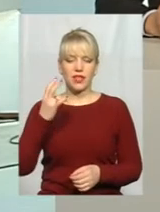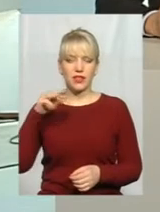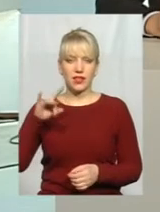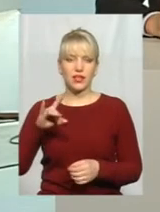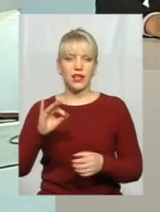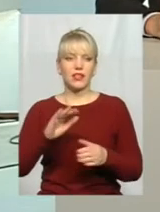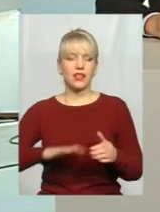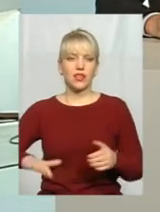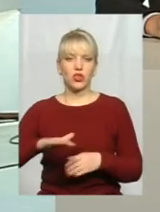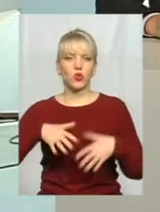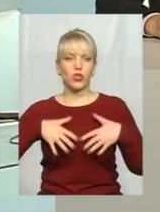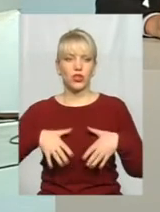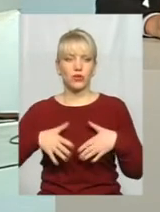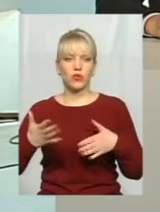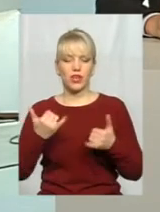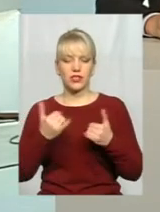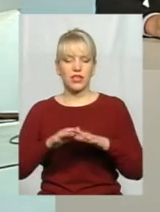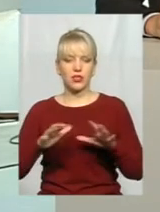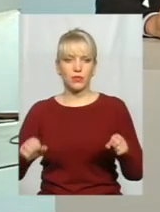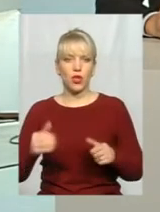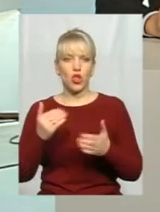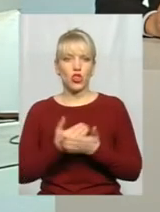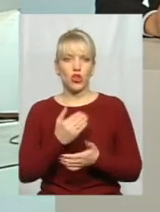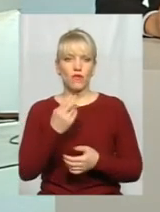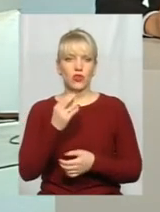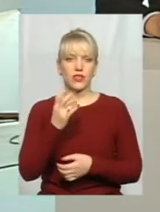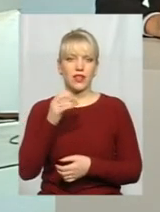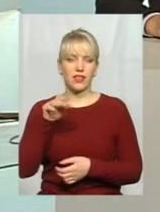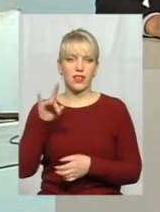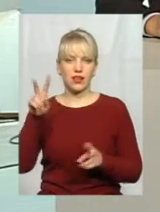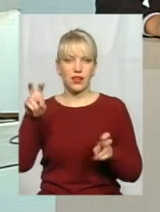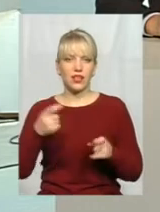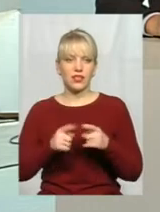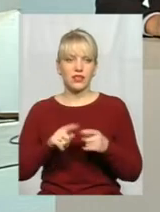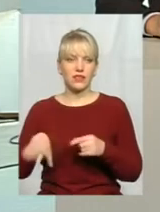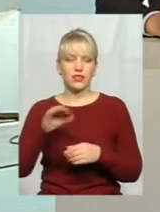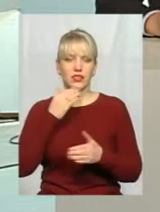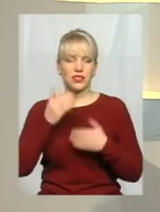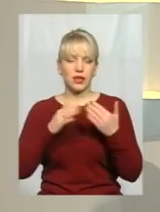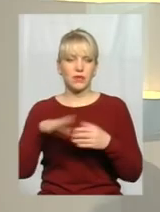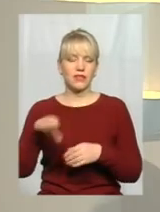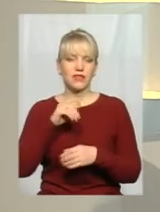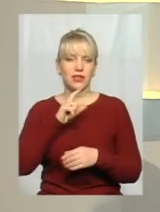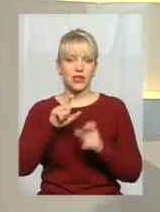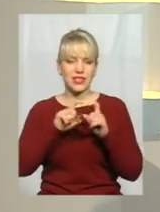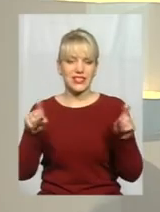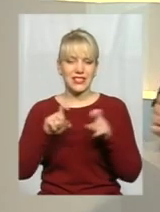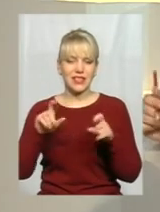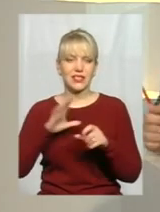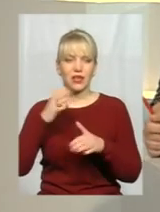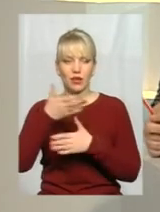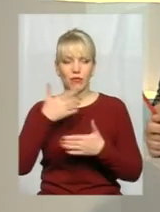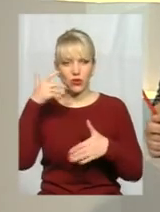яка зараз окупована, так званий «Новоцентр». Це всі пішли запити по всій станції, і ми розуміємо, що